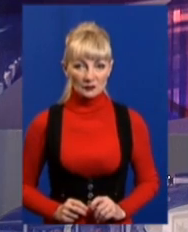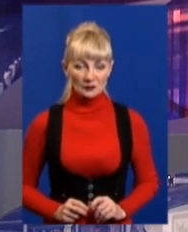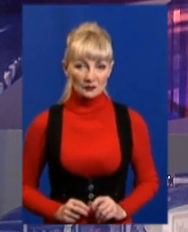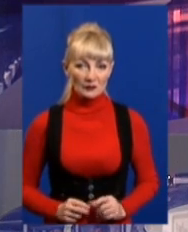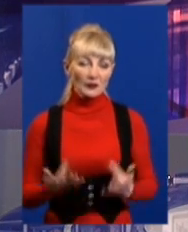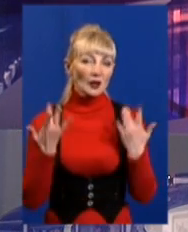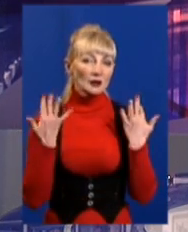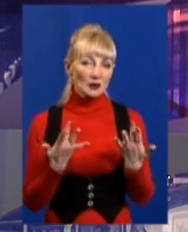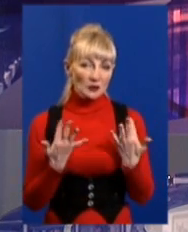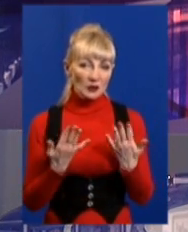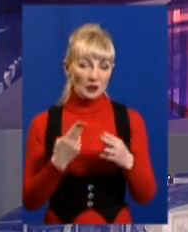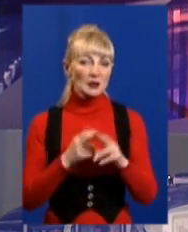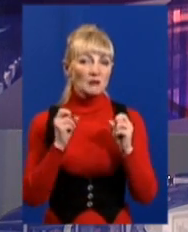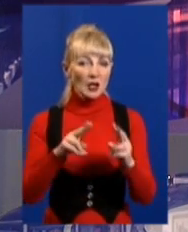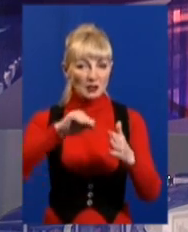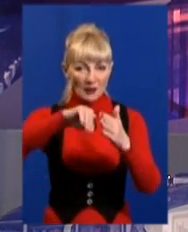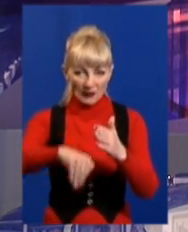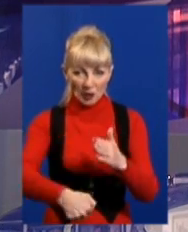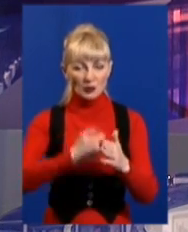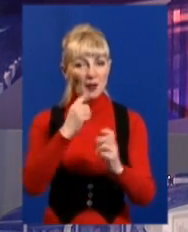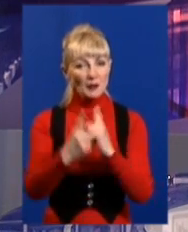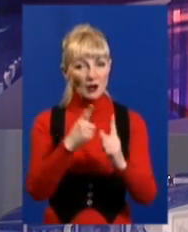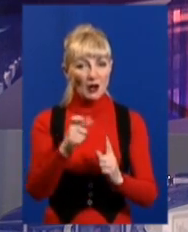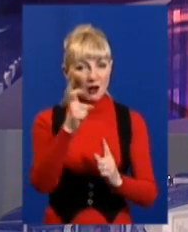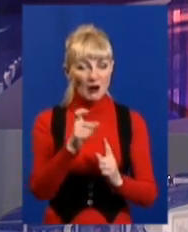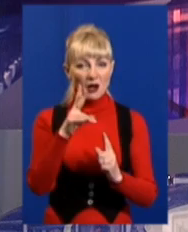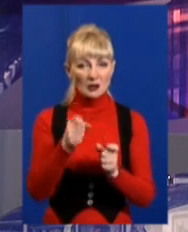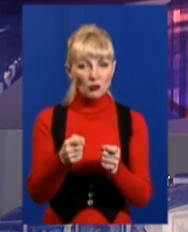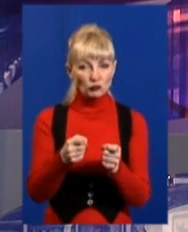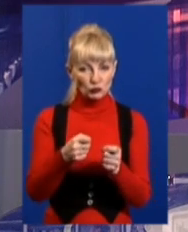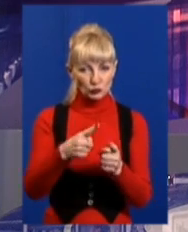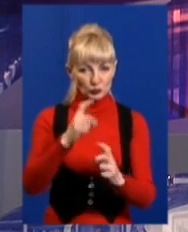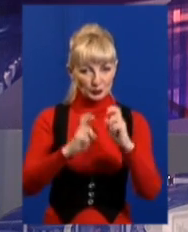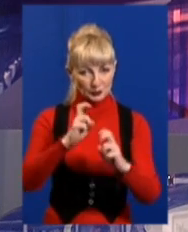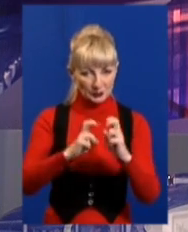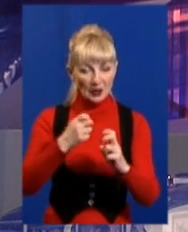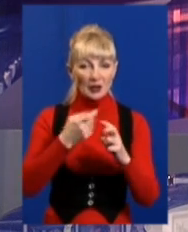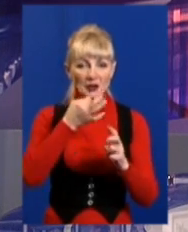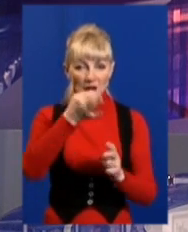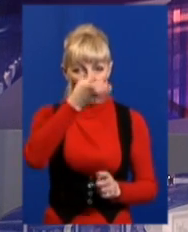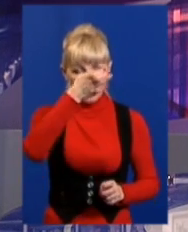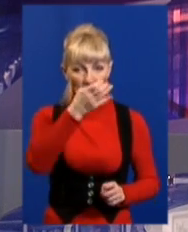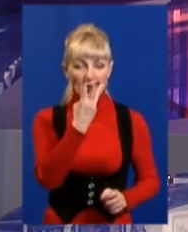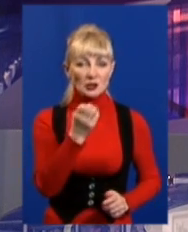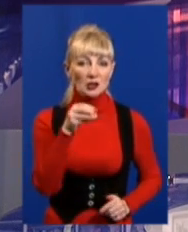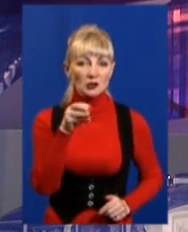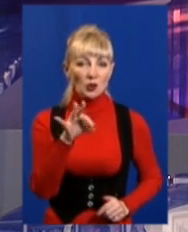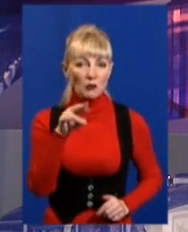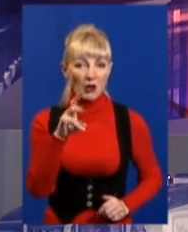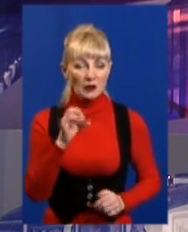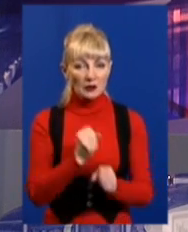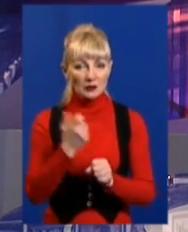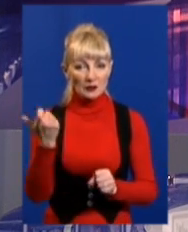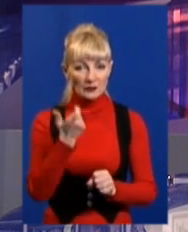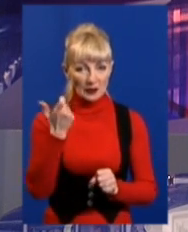Наскільки безпечний видобуток та переробка газу на сміттєвому полігоні, нашим кореспондентам пояснив науковець Олексій Шестопало. Він працює у